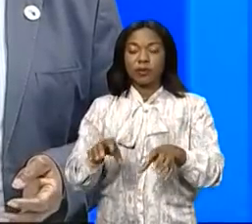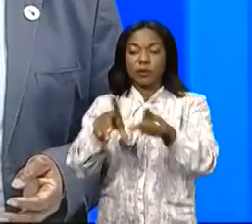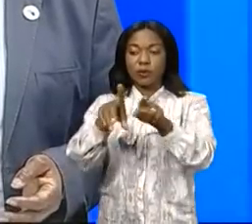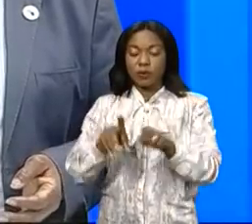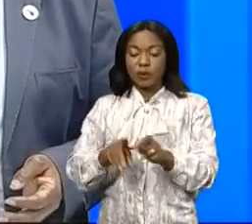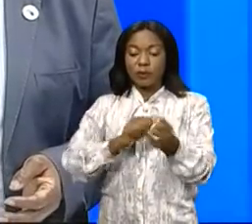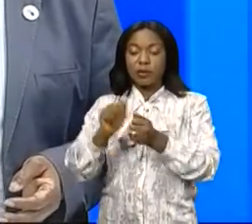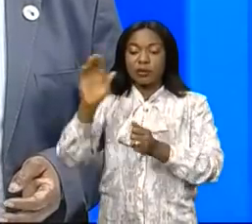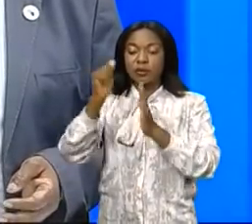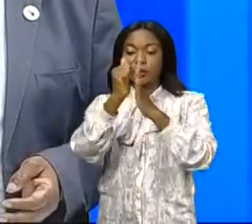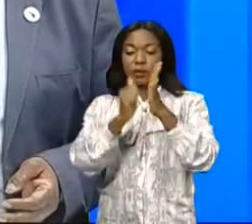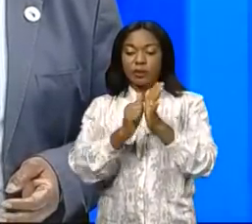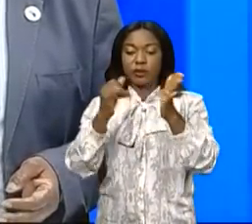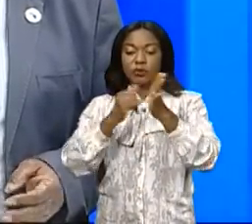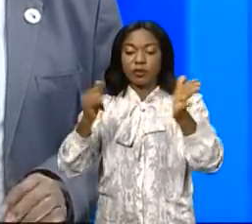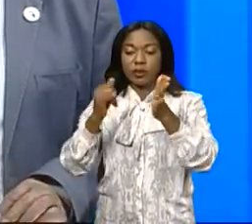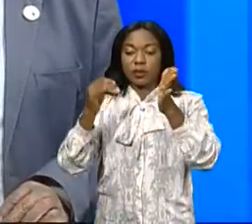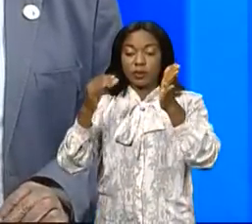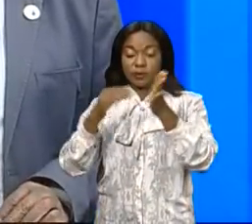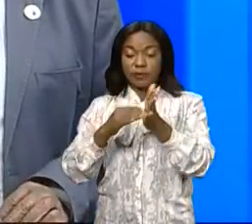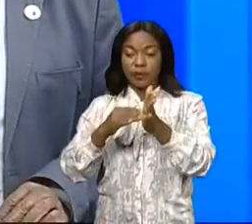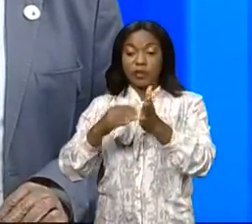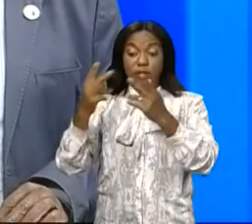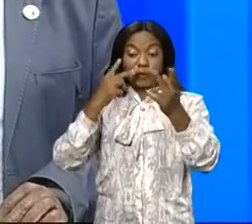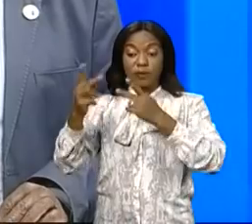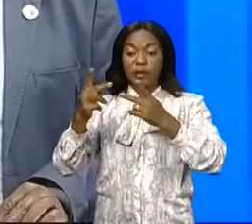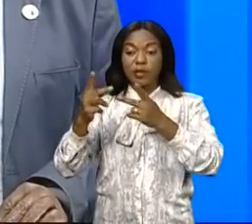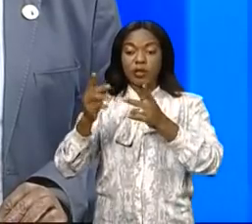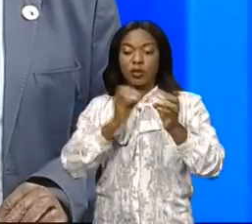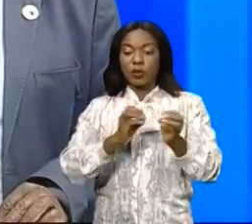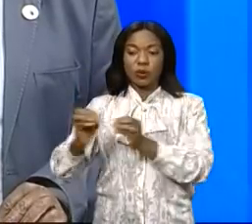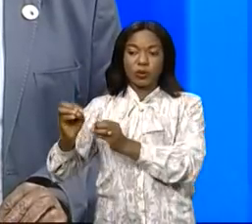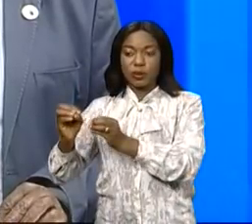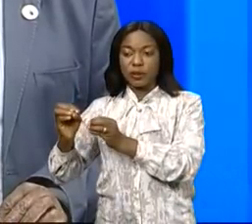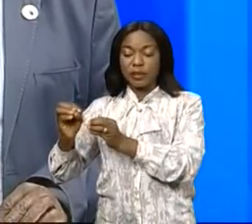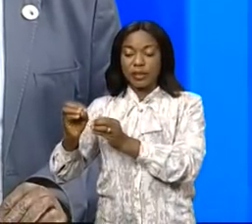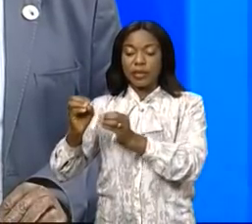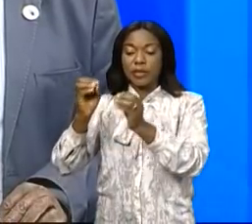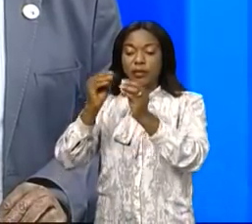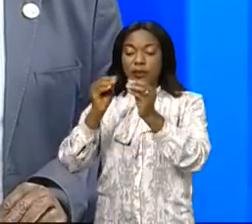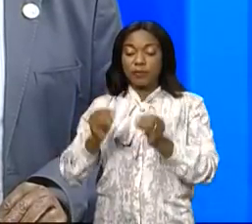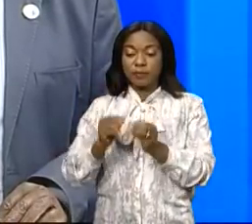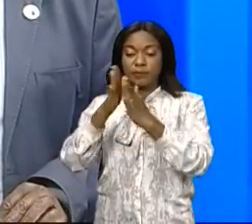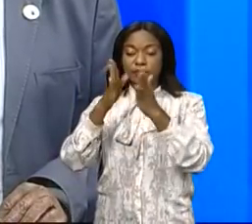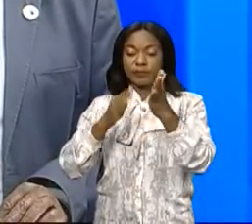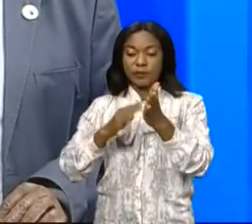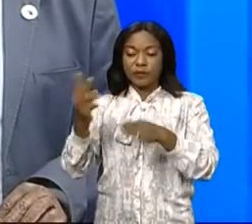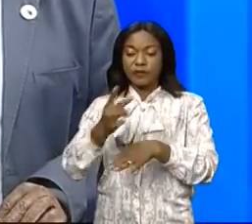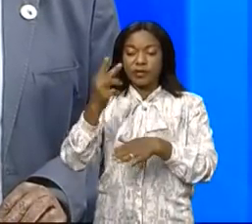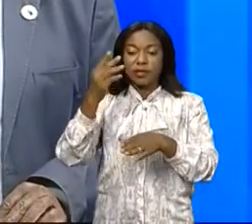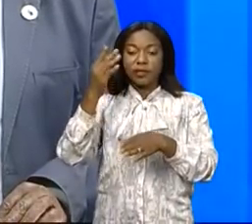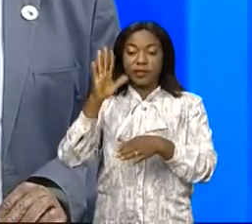en son article 79. Vu l'ordonnance numéro 19, 002 du 25